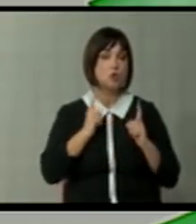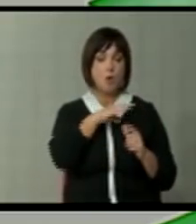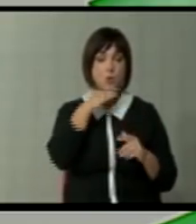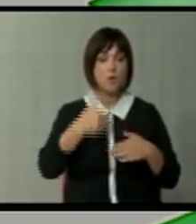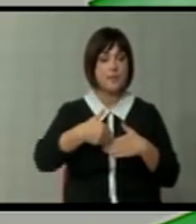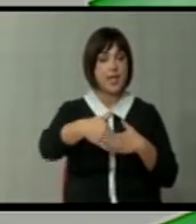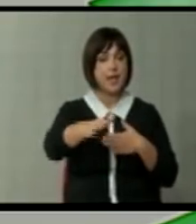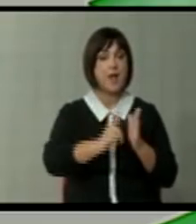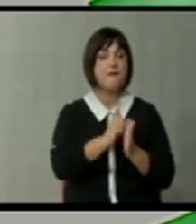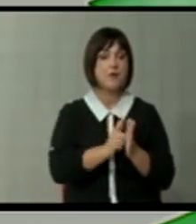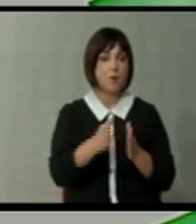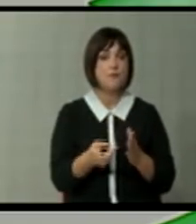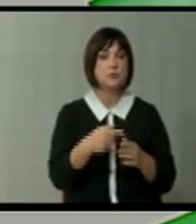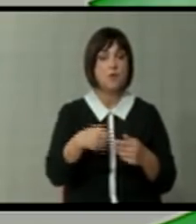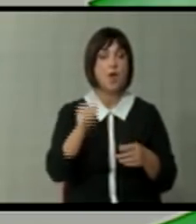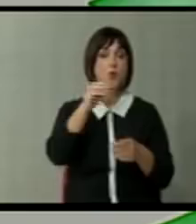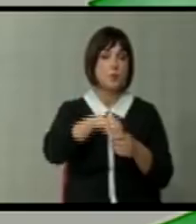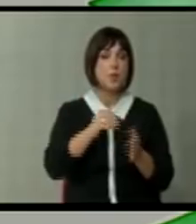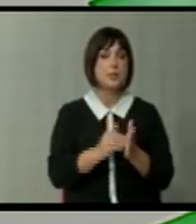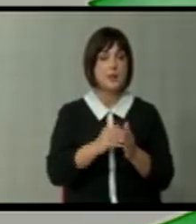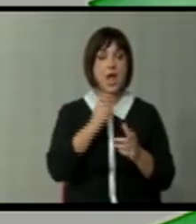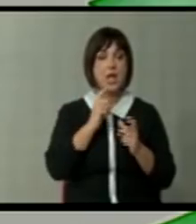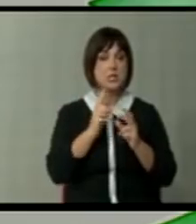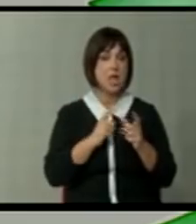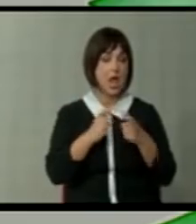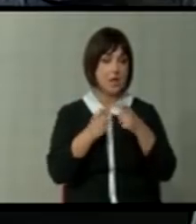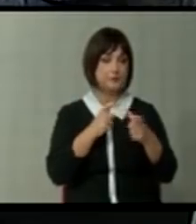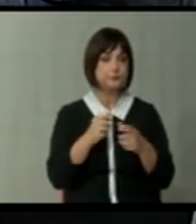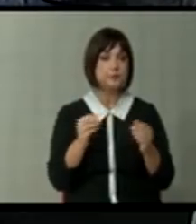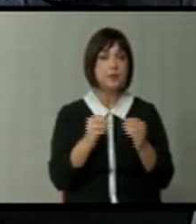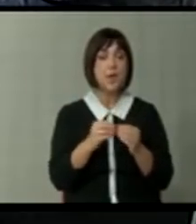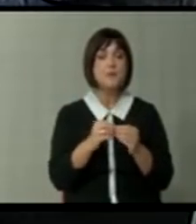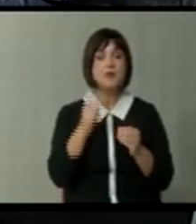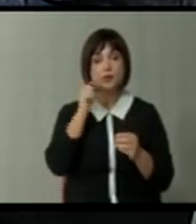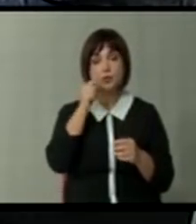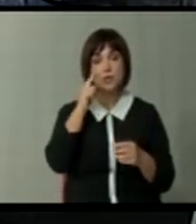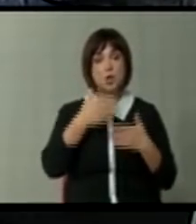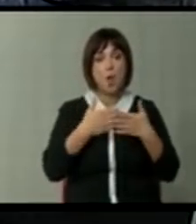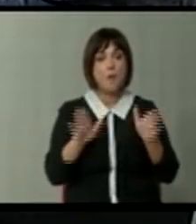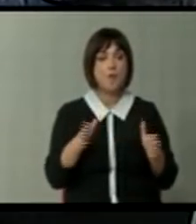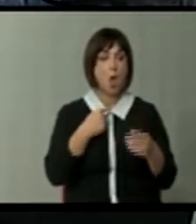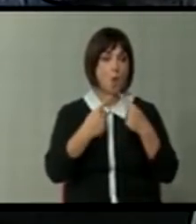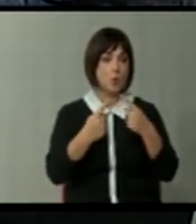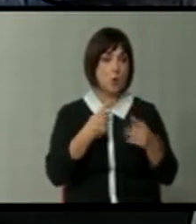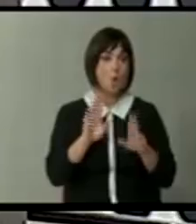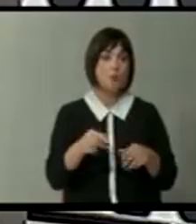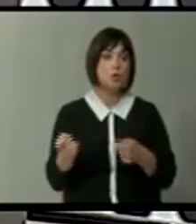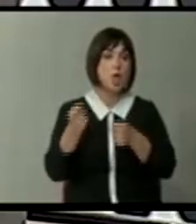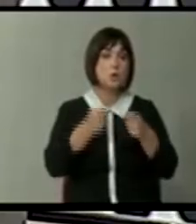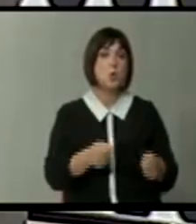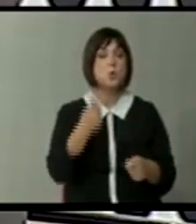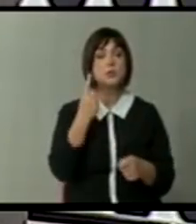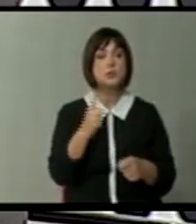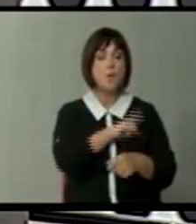во наредниот период, затоа дополнително треба да разговараме. Бишавац, што за нас ќе значи отворањето на преговорите? Може ли ја донесен